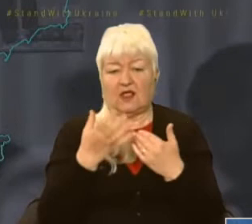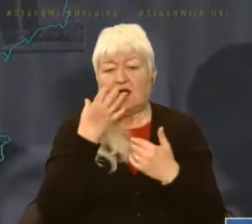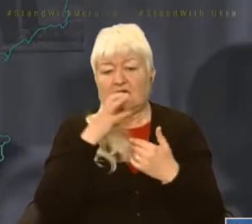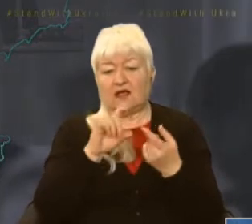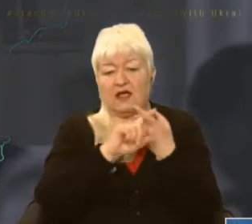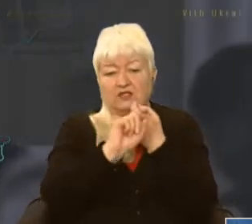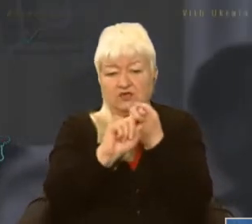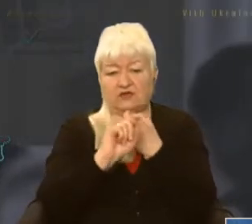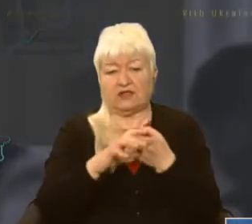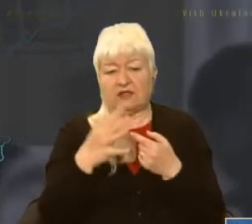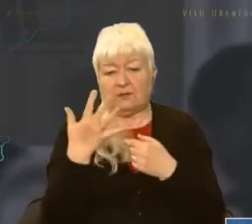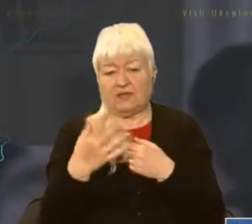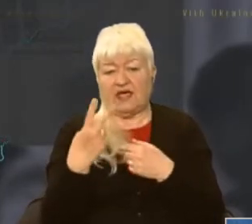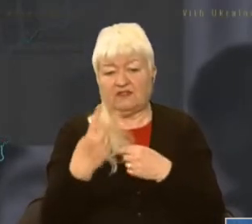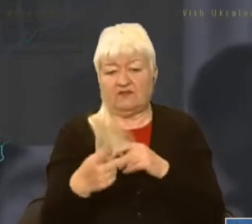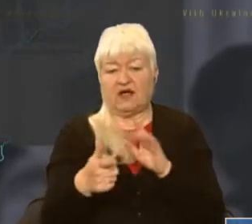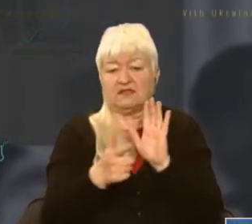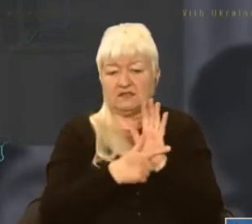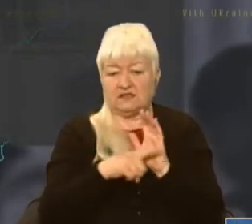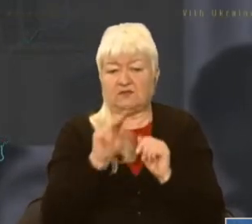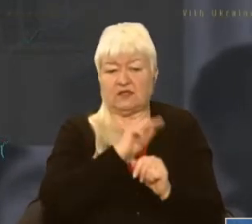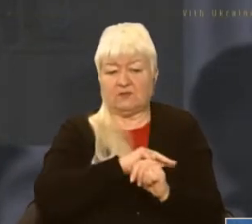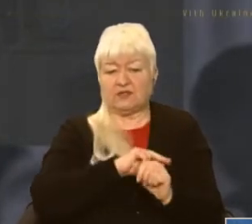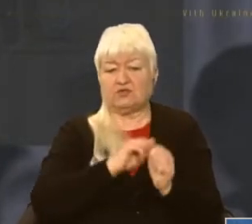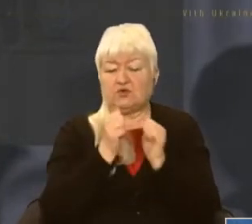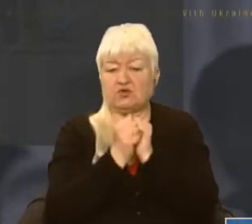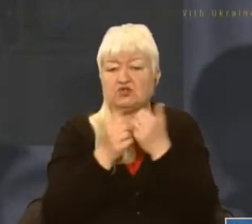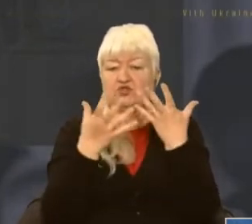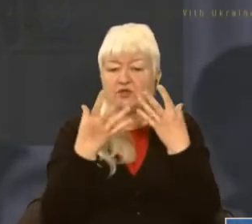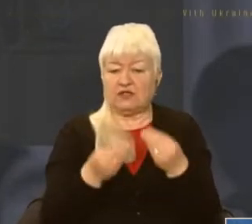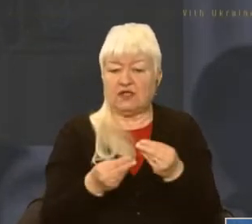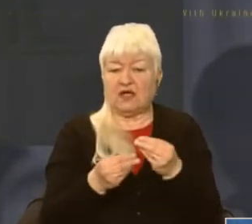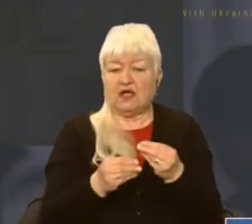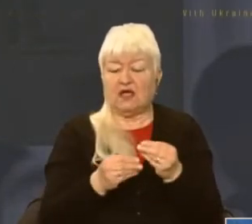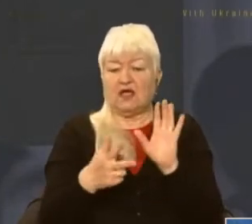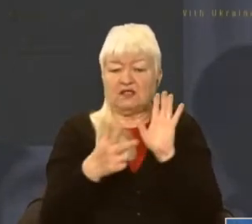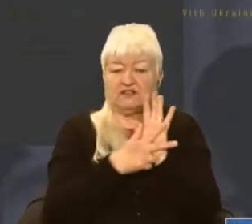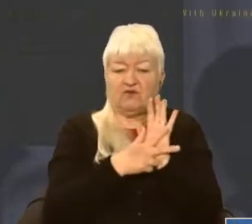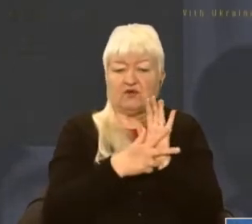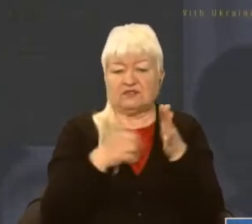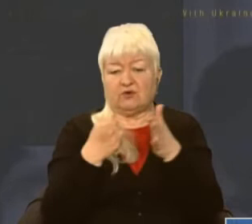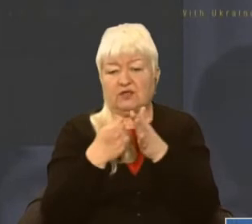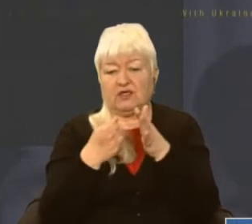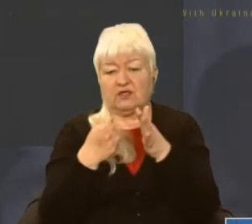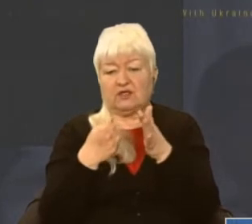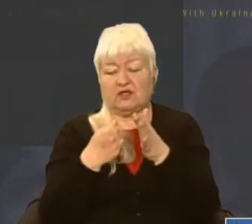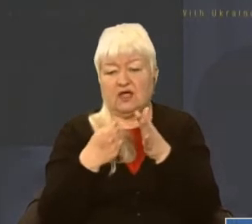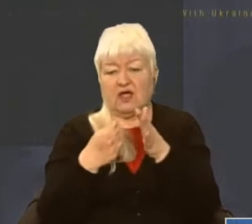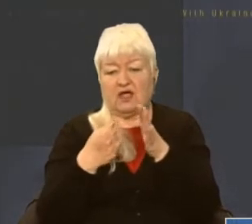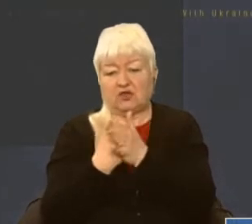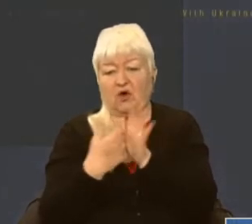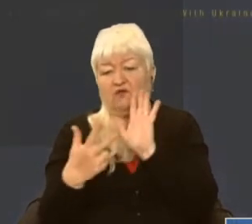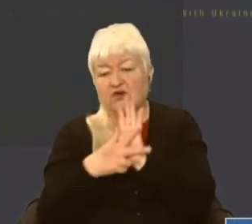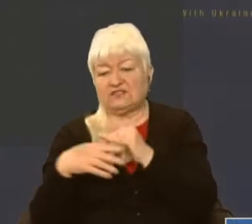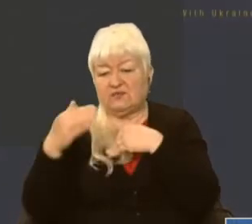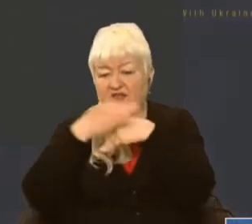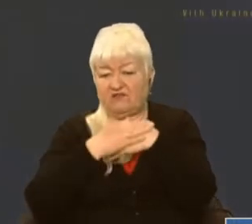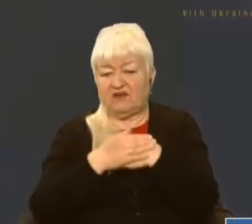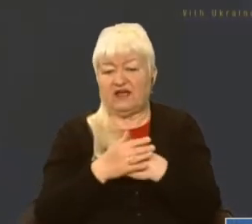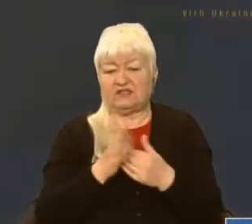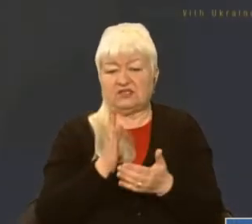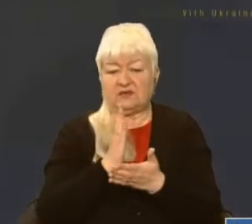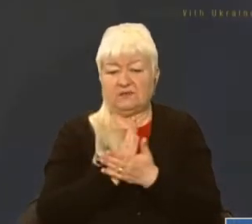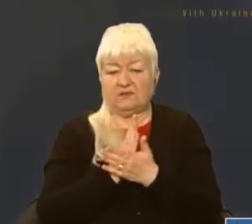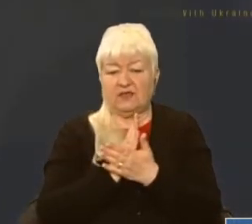гарячу лінію 527. Вона працює щодня з 8 ранку до 8 вечора. І є сайт 527